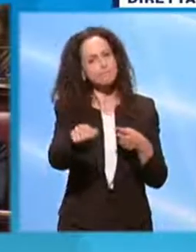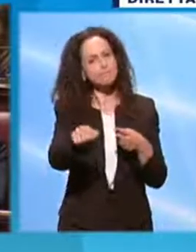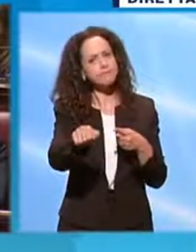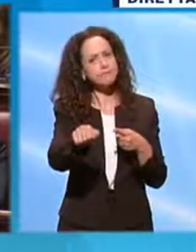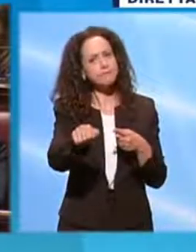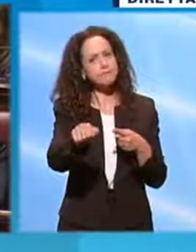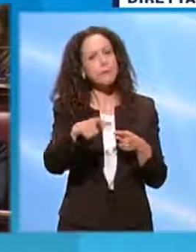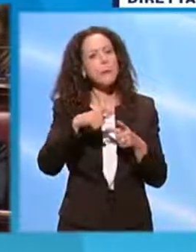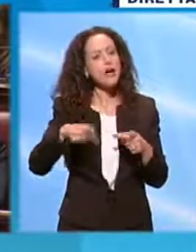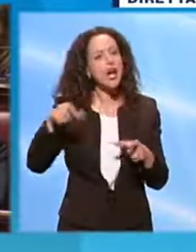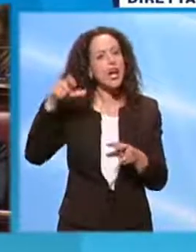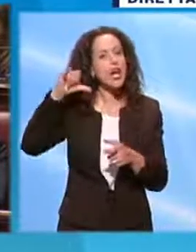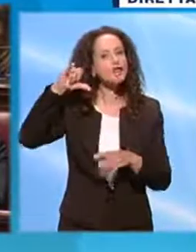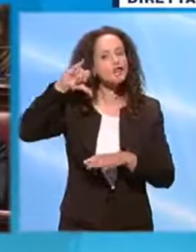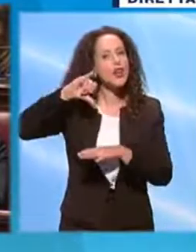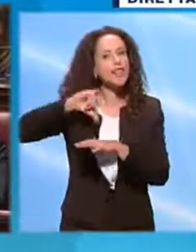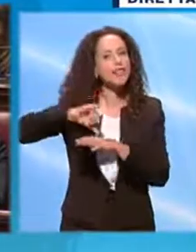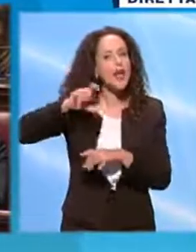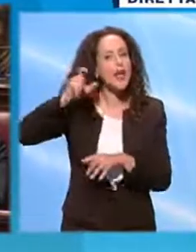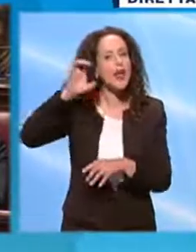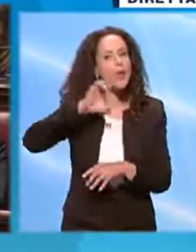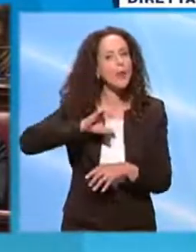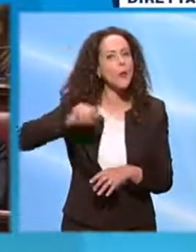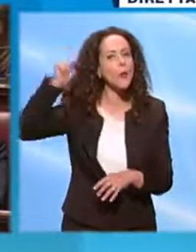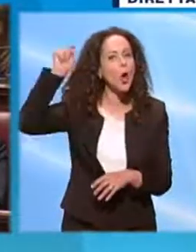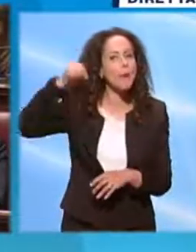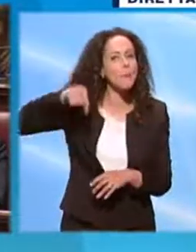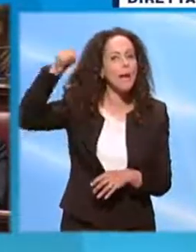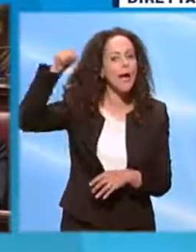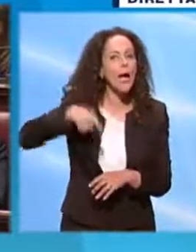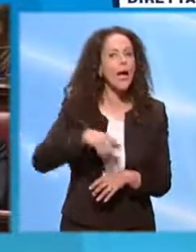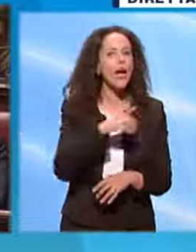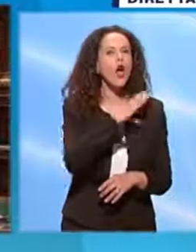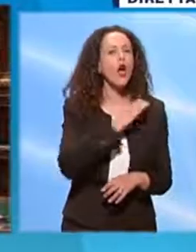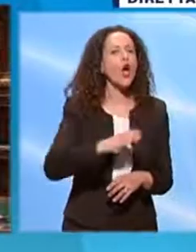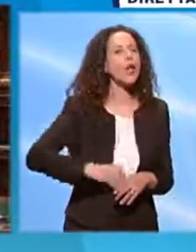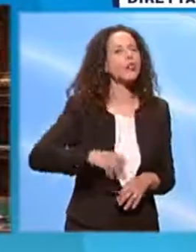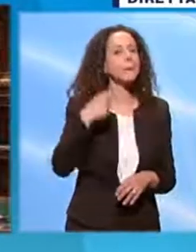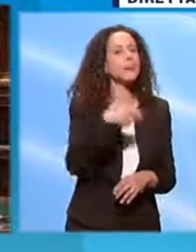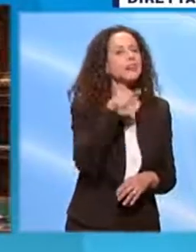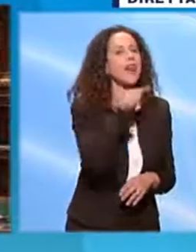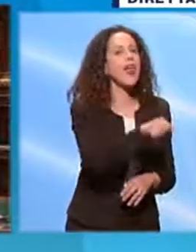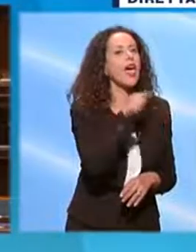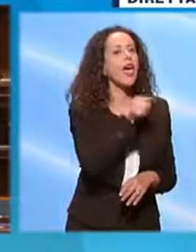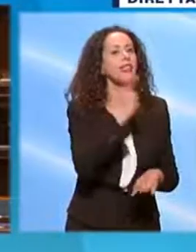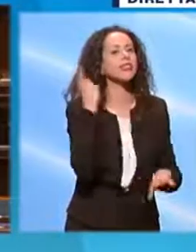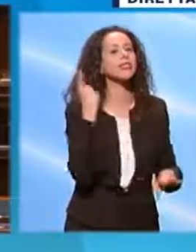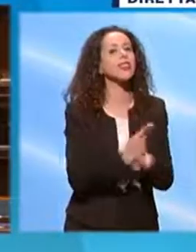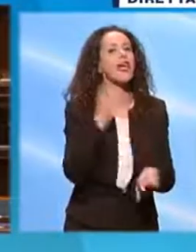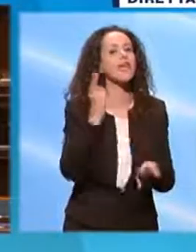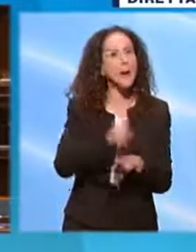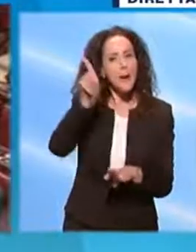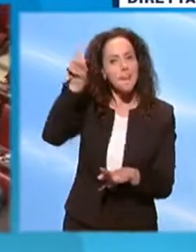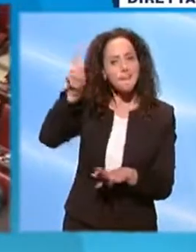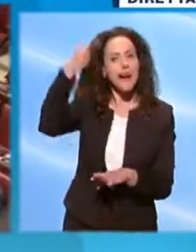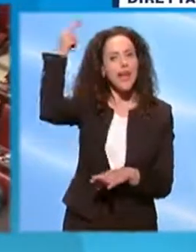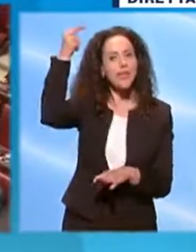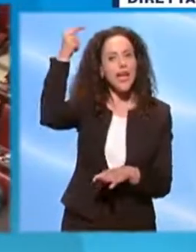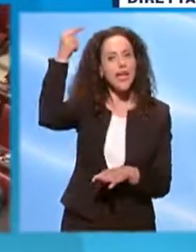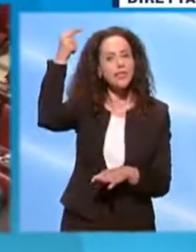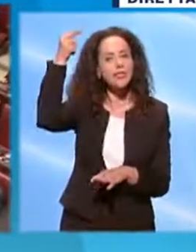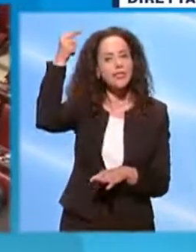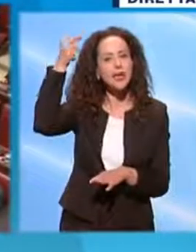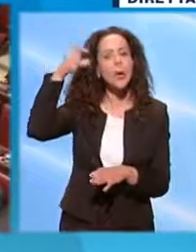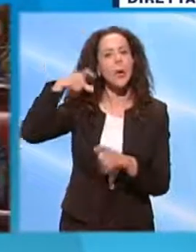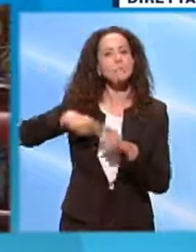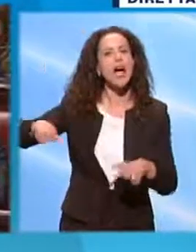italiana sia nella Banca Centrale Europea. Presidente Conte, lei deve pretendere che la Banca Centrale